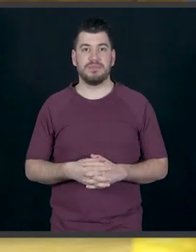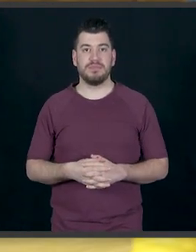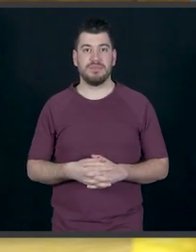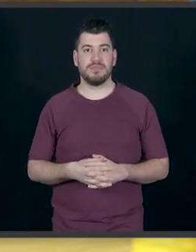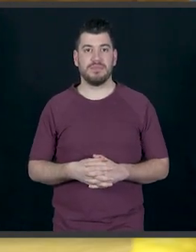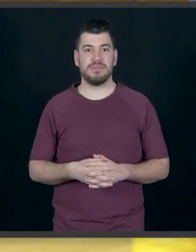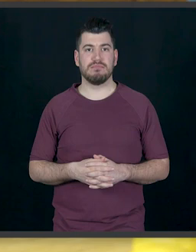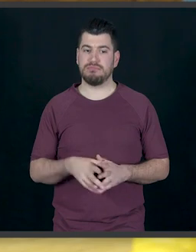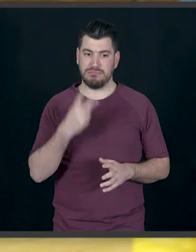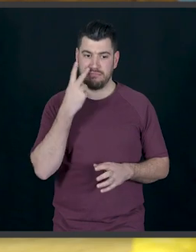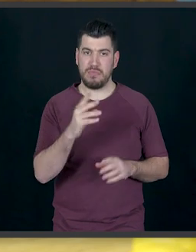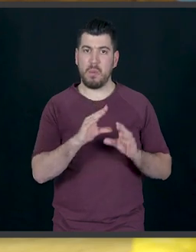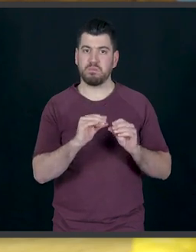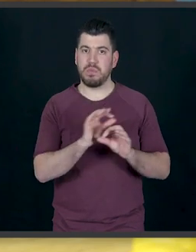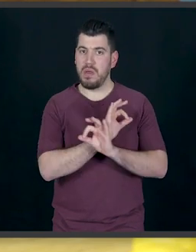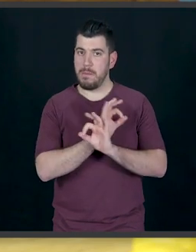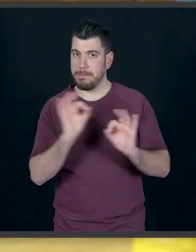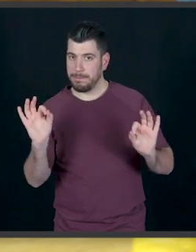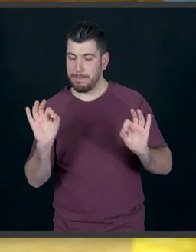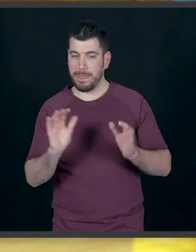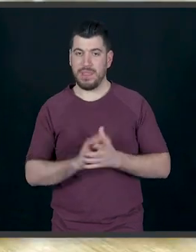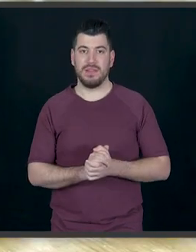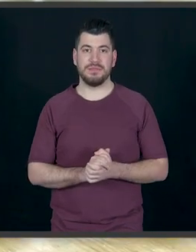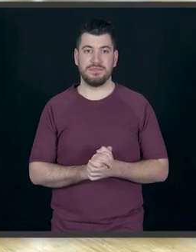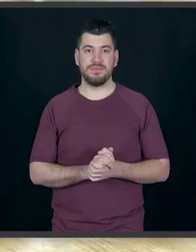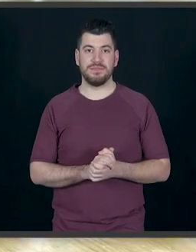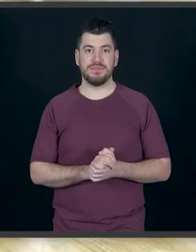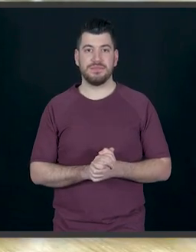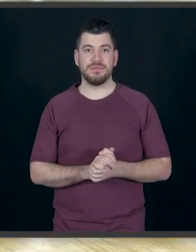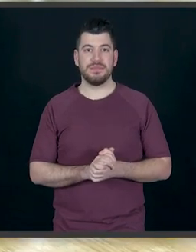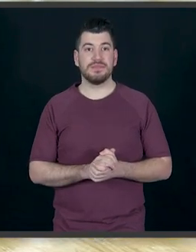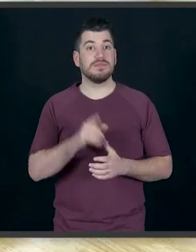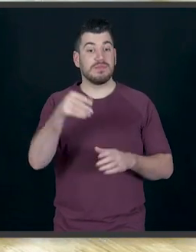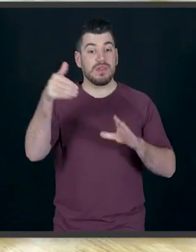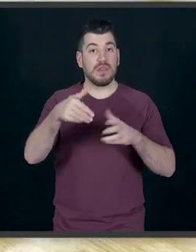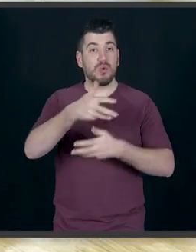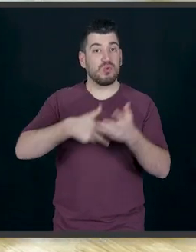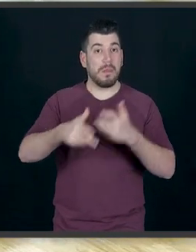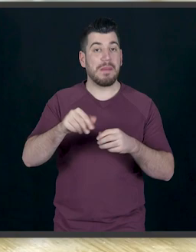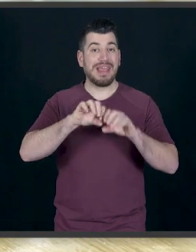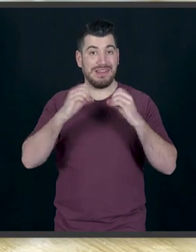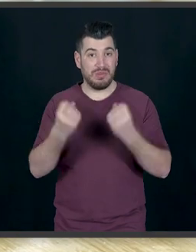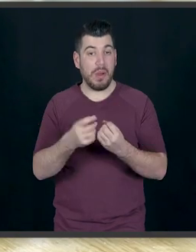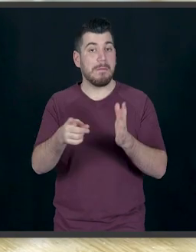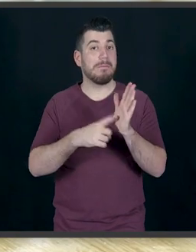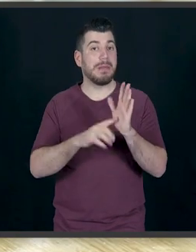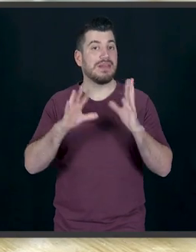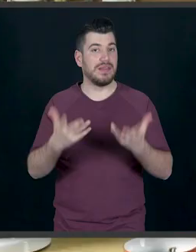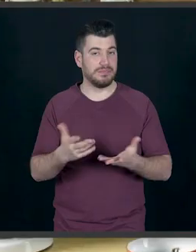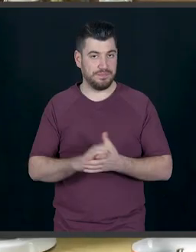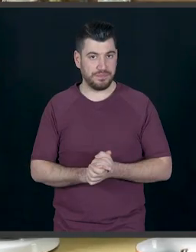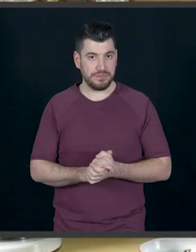Μεστείς εδώ, πώς άρχισε να πείζει. Αυτό θα δω. Το μείγμα για τα ντόνατς, να ξέρετε, πρέπει να είναι